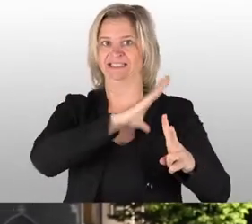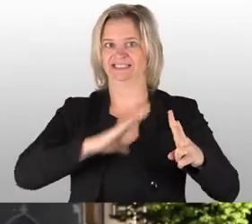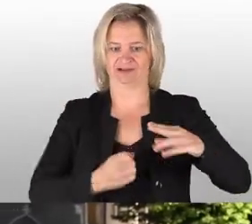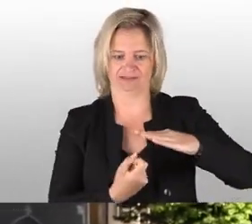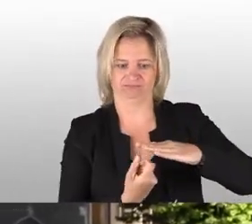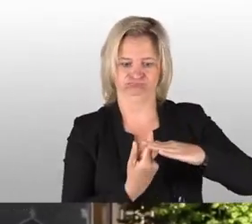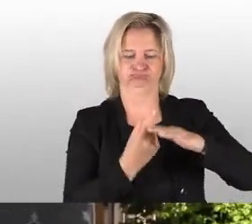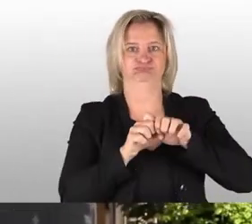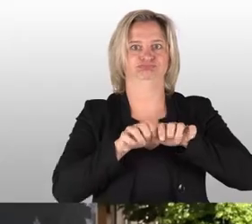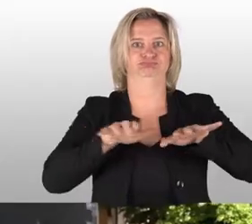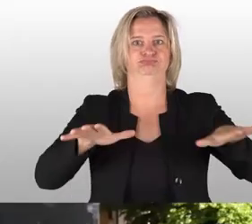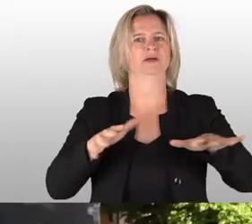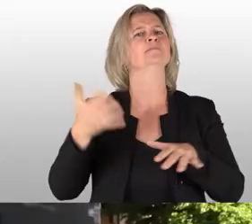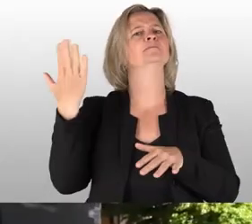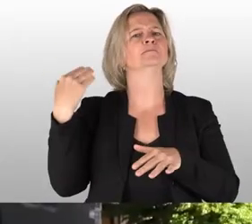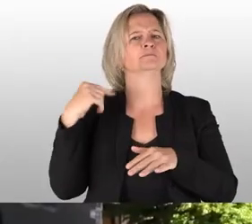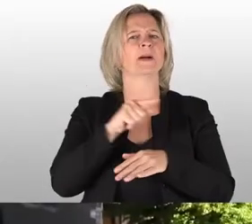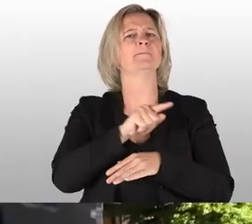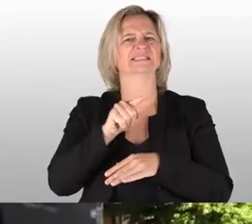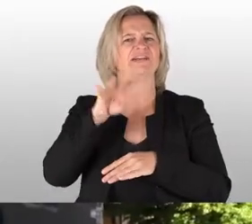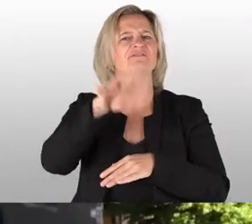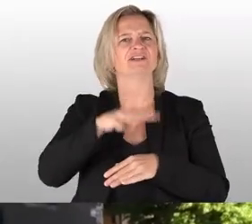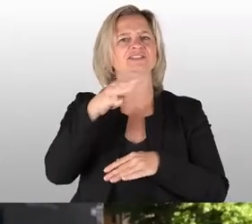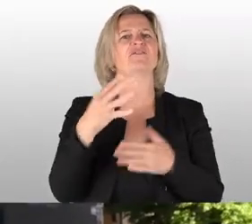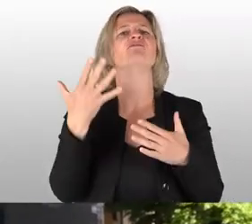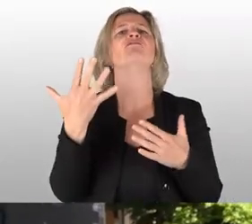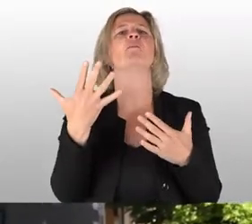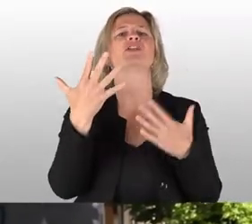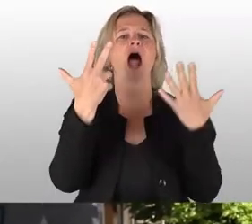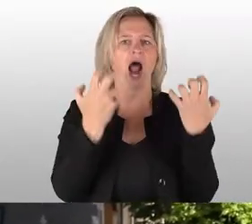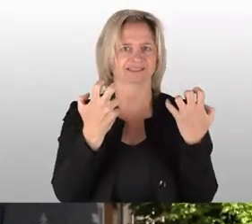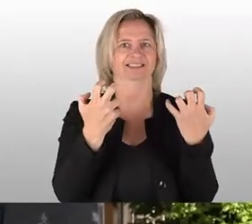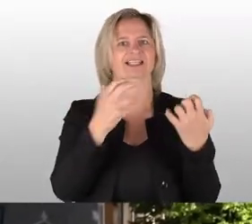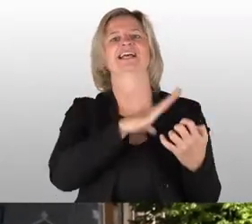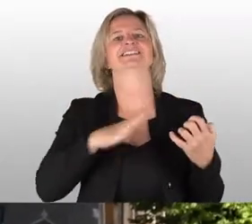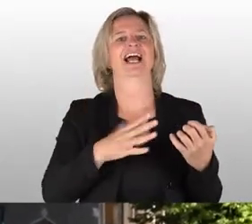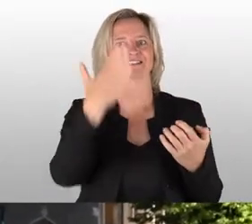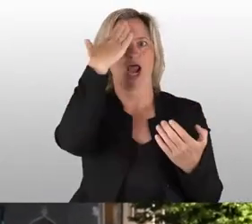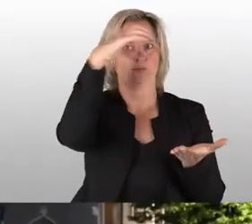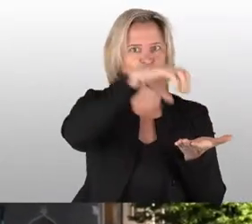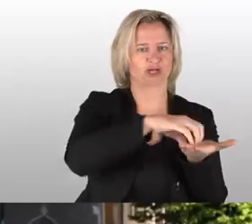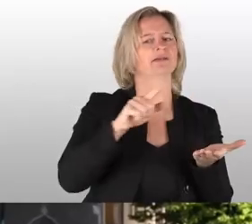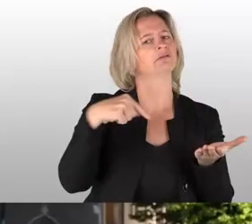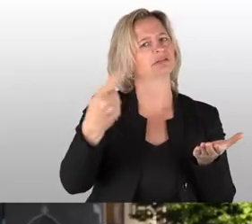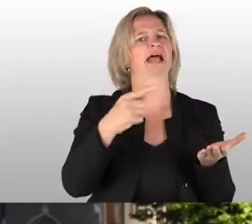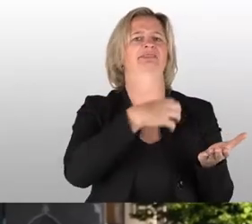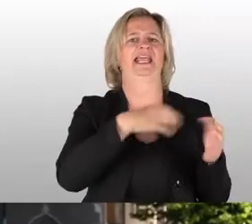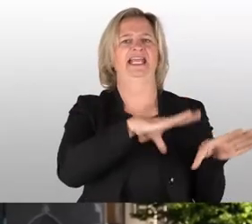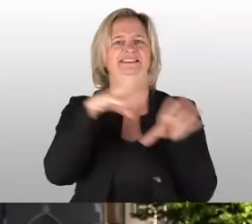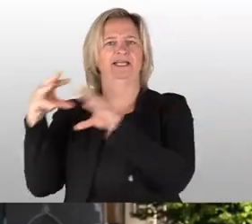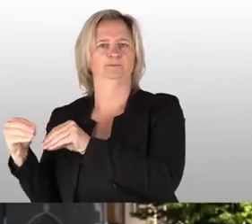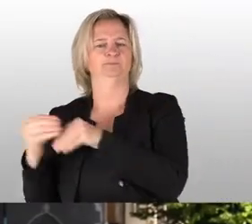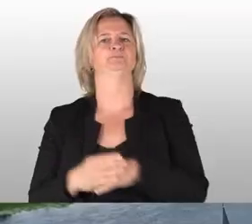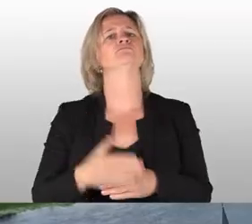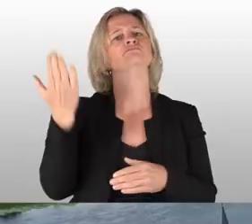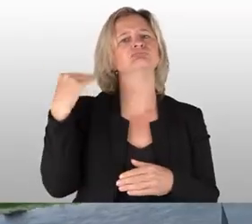Meißen war tatsächlich bis 1485 die sächsische Hauptstadt, erst dann hat Dresden übernommen. Von der ursprünglichen Bebauung aus